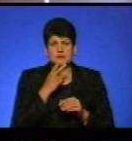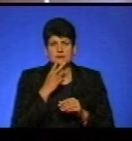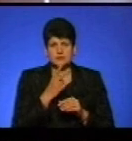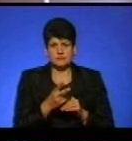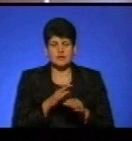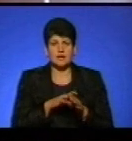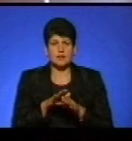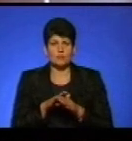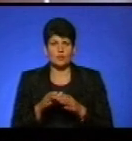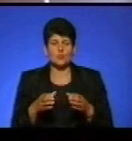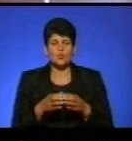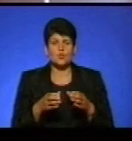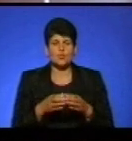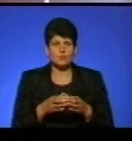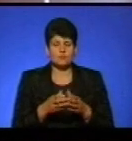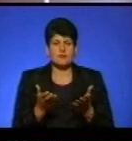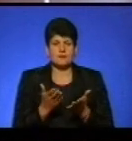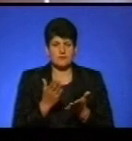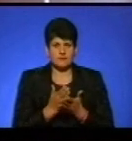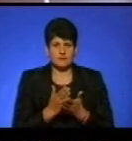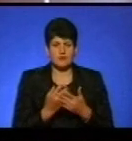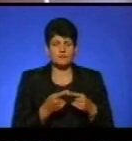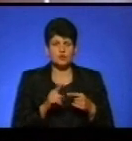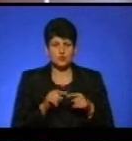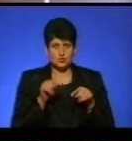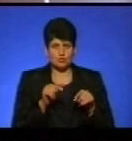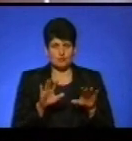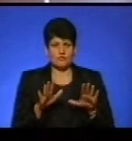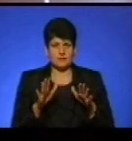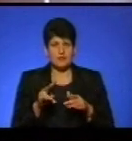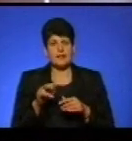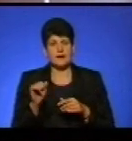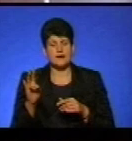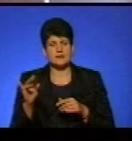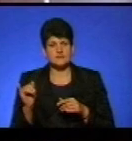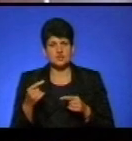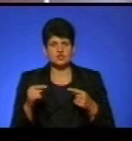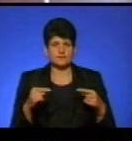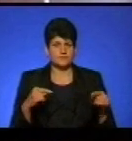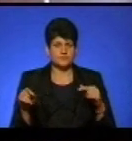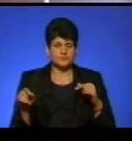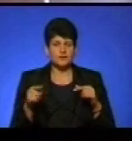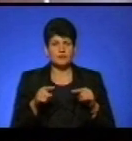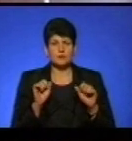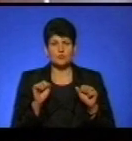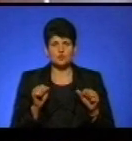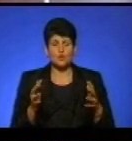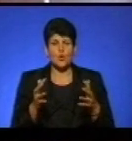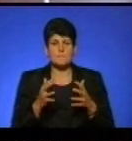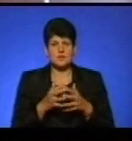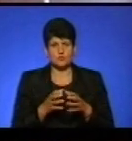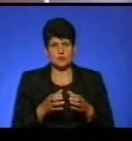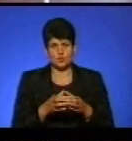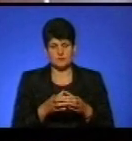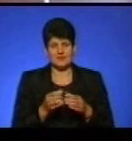наповнюваність груп, яка є в даному випадку, чи це в Ланівцях, чи будь-де інше, вони можуть об'єднувати